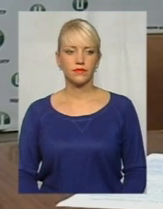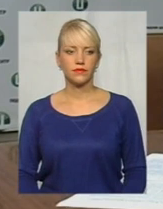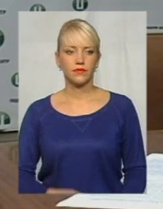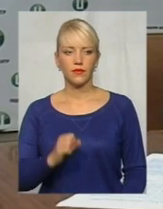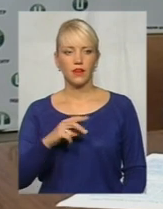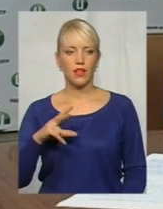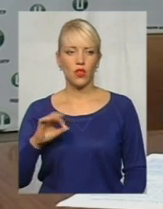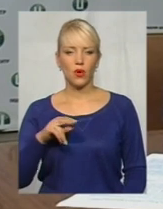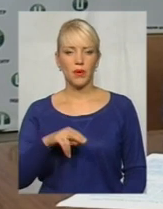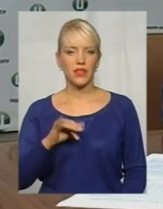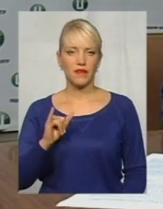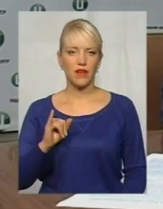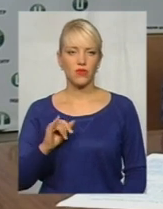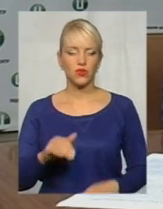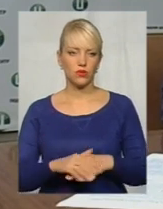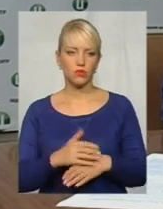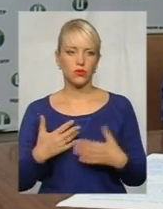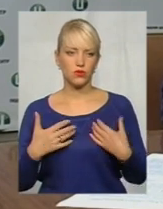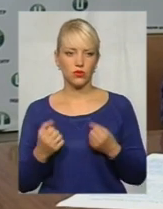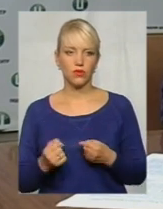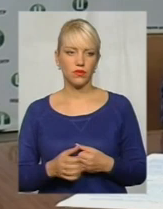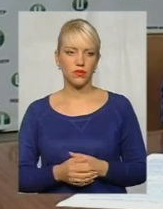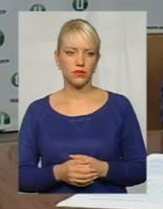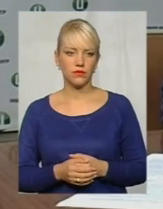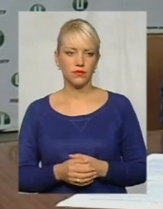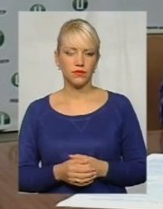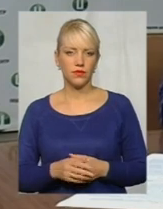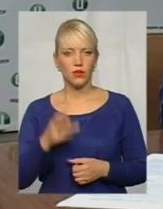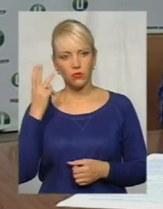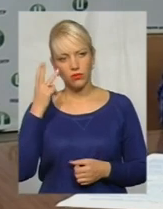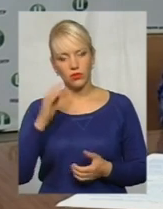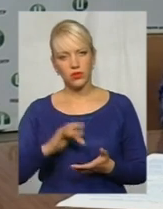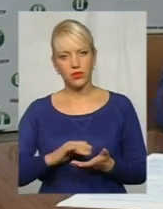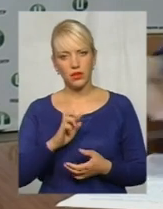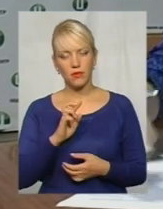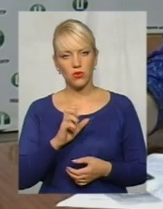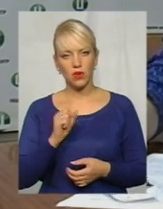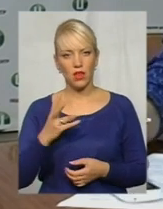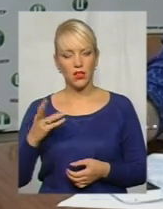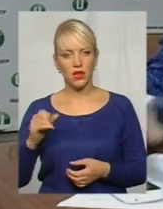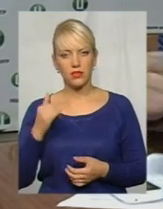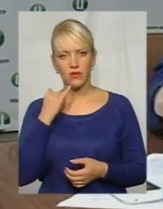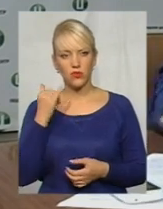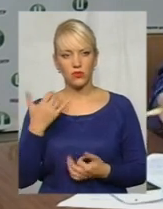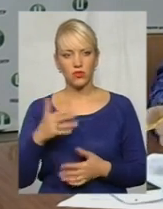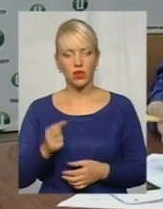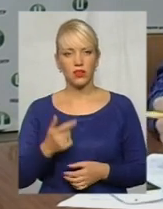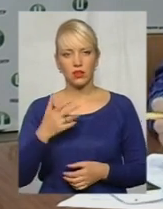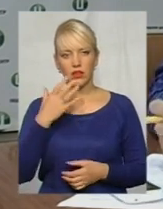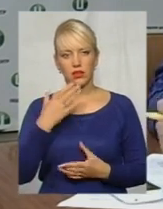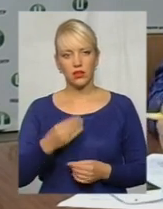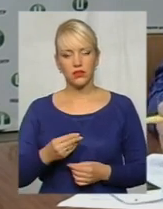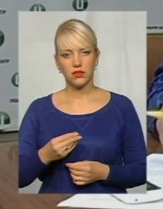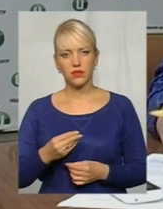Алло, Петра Івановичу, доброго здоров'я. Поділля-центр Бендюханна, до вас дозвонююся вже кілька днів.